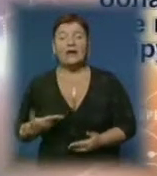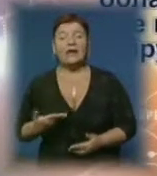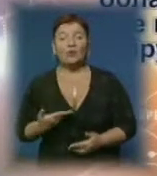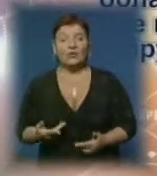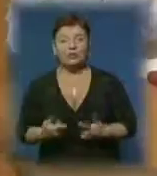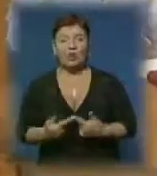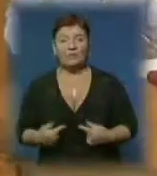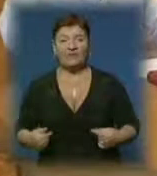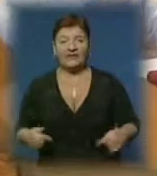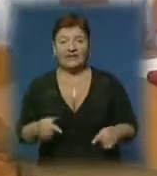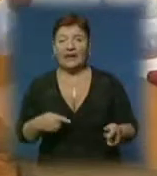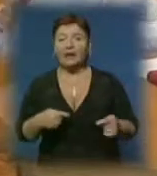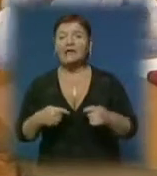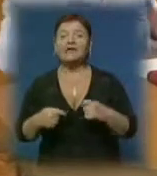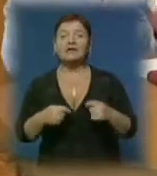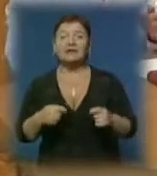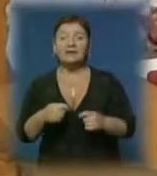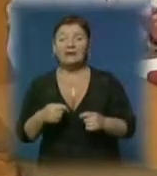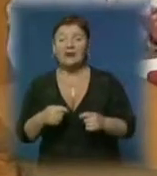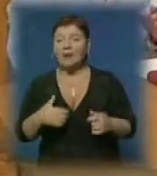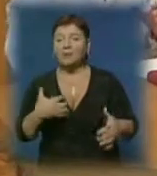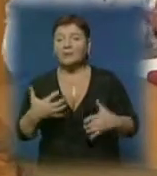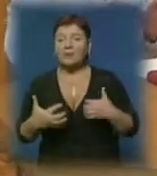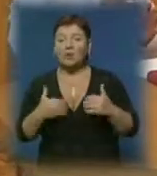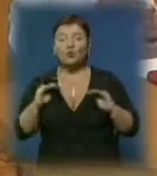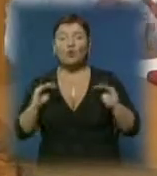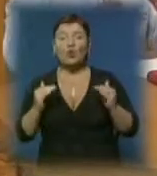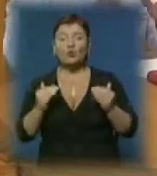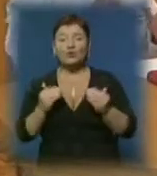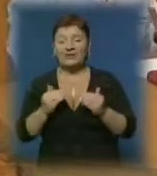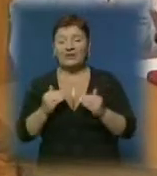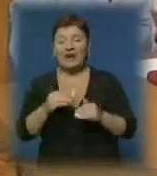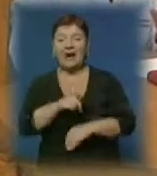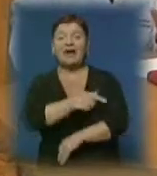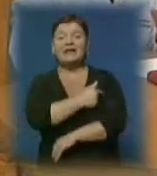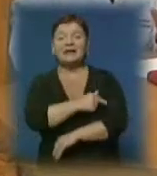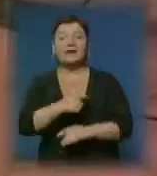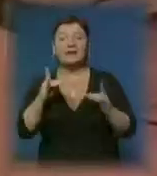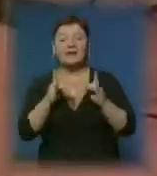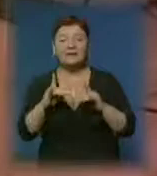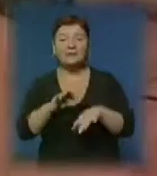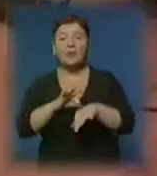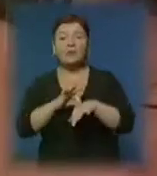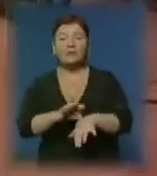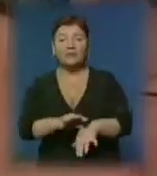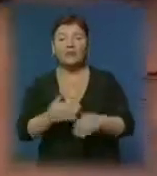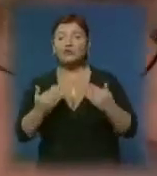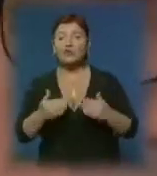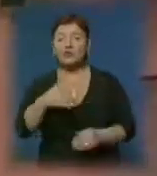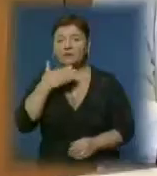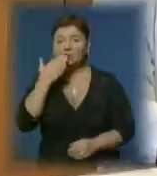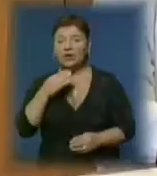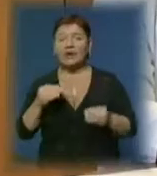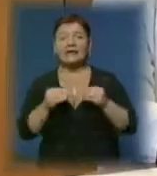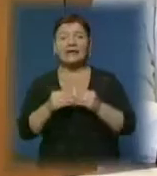відділення. Керівництво медустанови бідкається. Скорочення лікарняних ліжок вони змушені проводити. Сьогодні в Ужгороді на